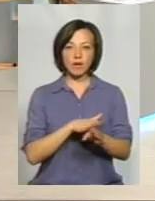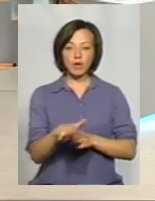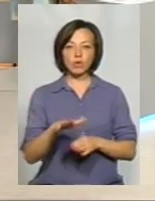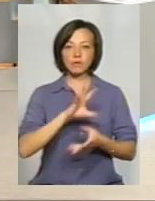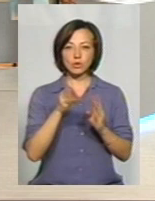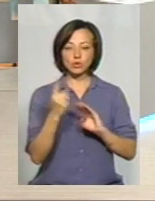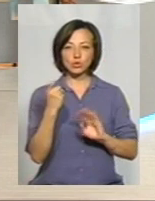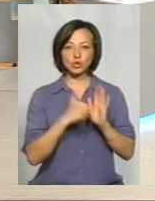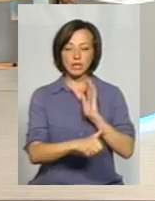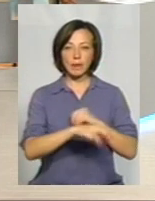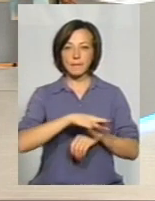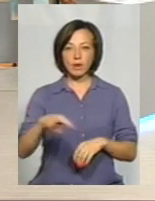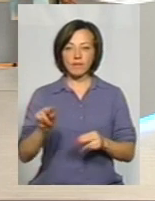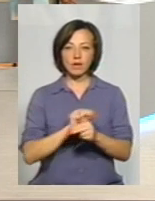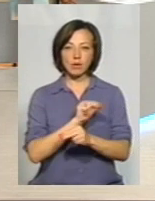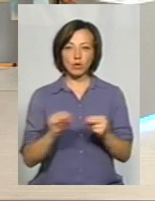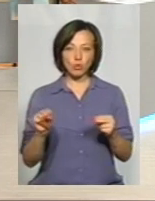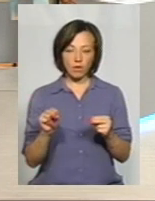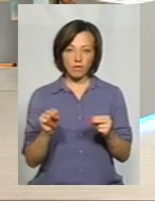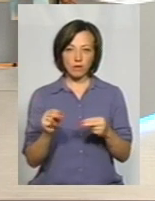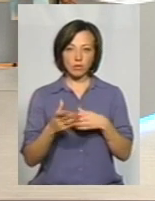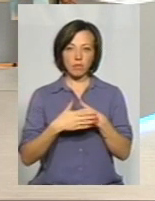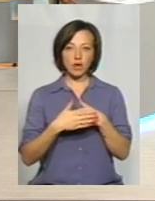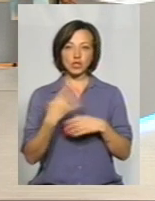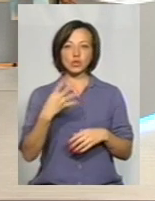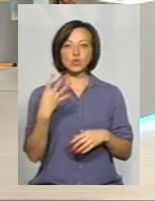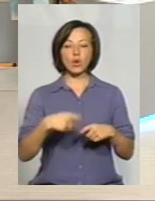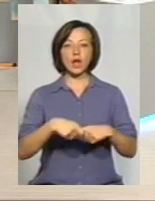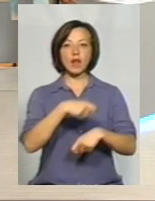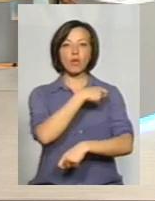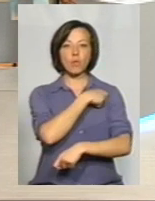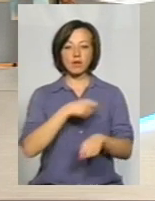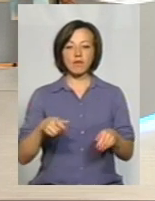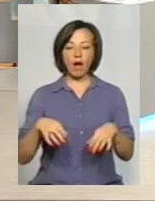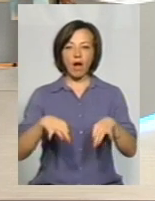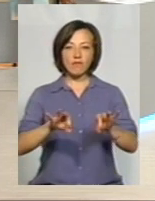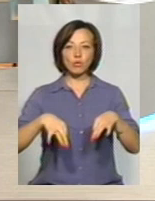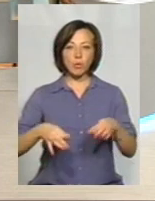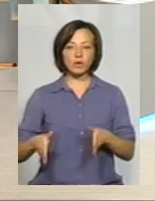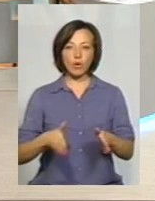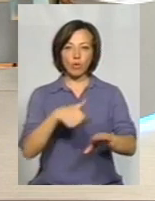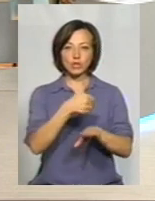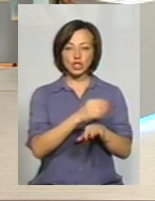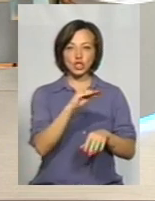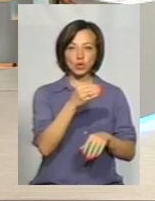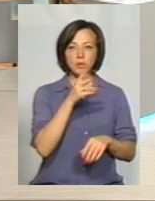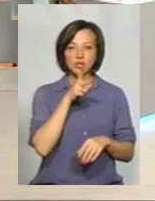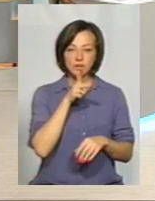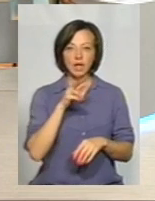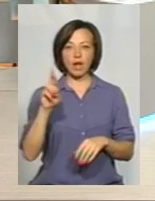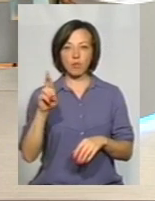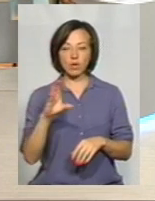на 160 млн грн, відремонтовано майже 40 км автомільних доріг на таких основних дорогах, як Житомир-Чернівці,